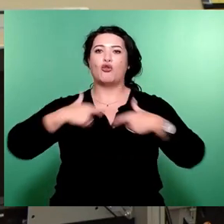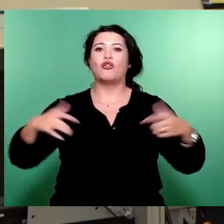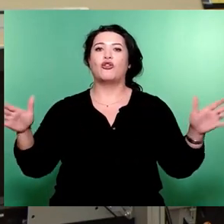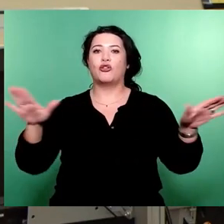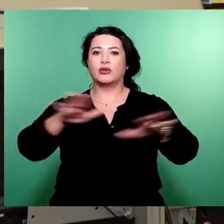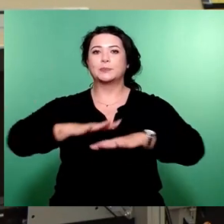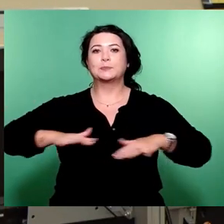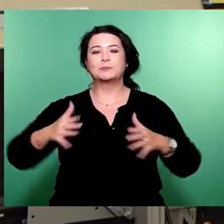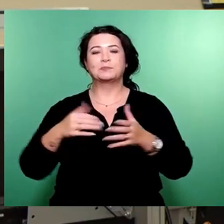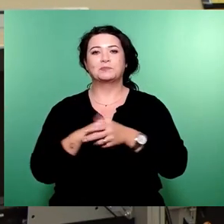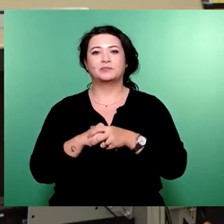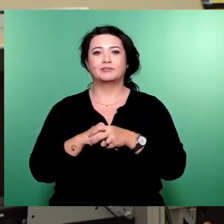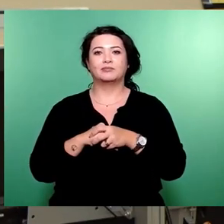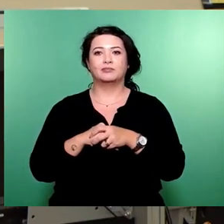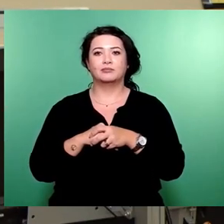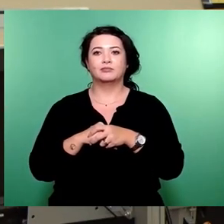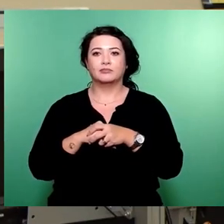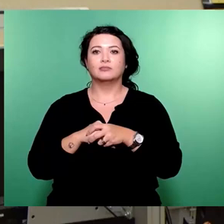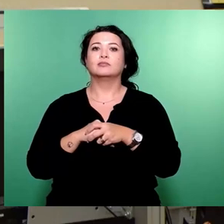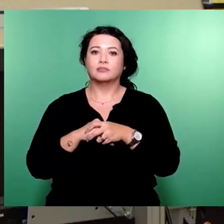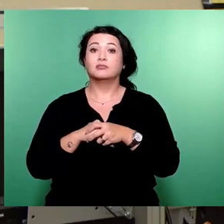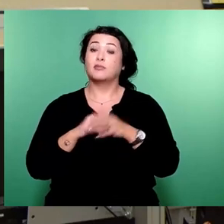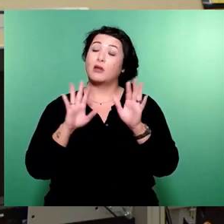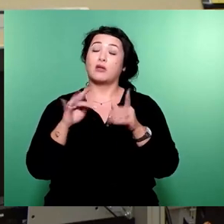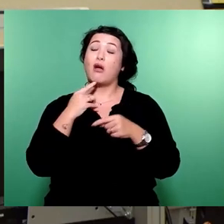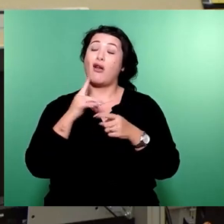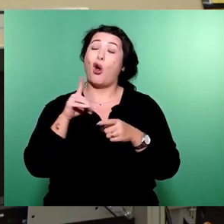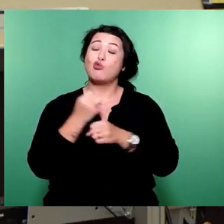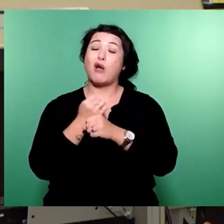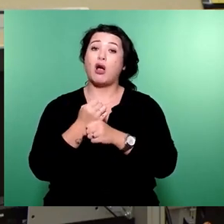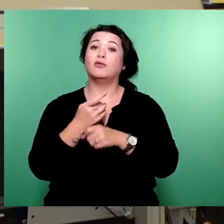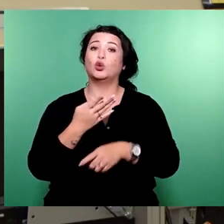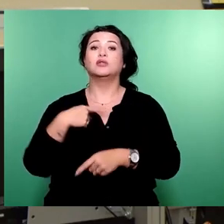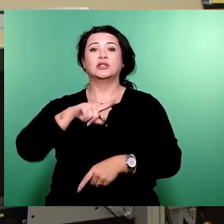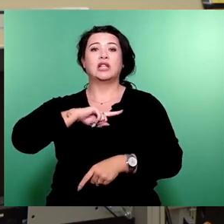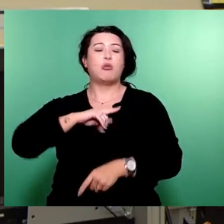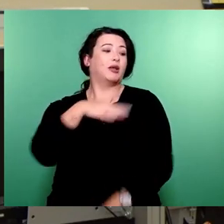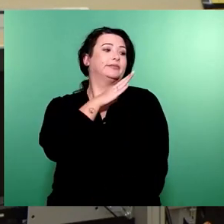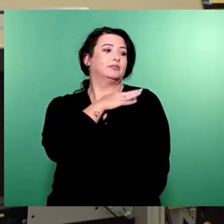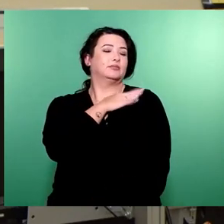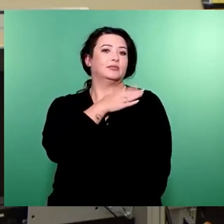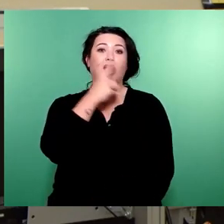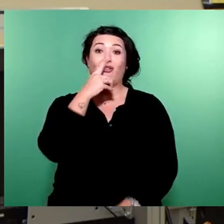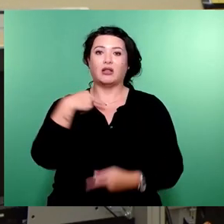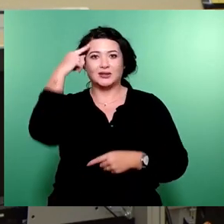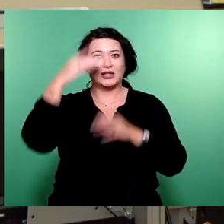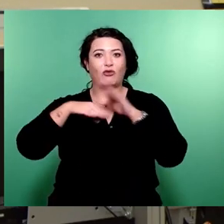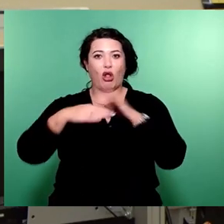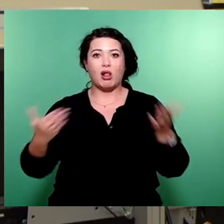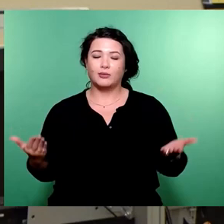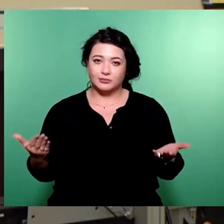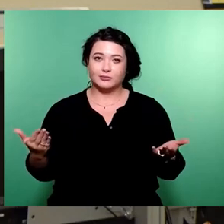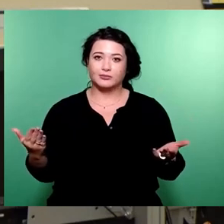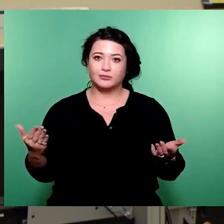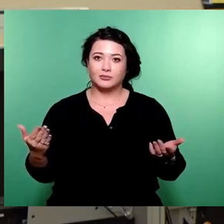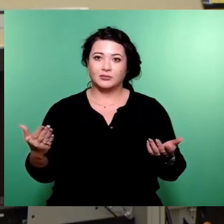So, das darf man auch mal machen. Man darf sich nämlich mal selber auf die Schulter klopfen, wenn es für was Sinnvolles ist. Da möchte ich gleich auch einen